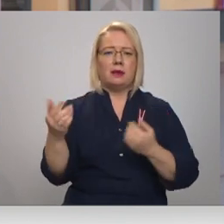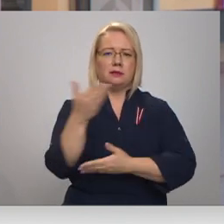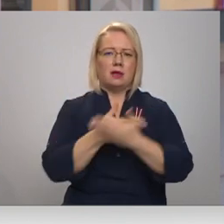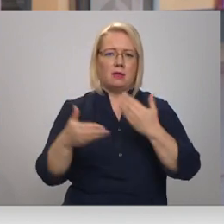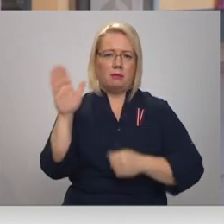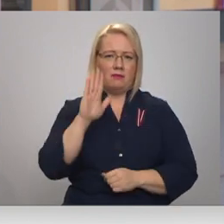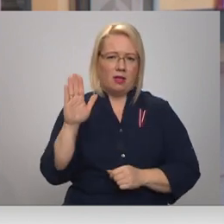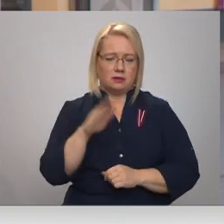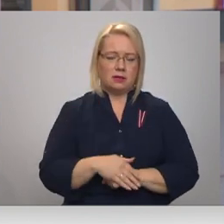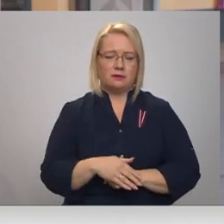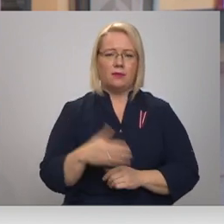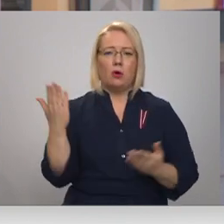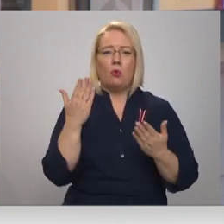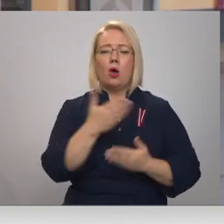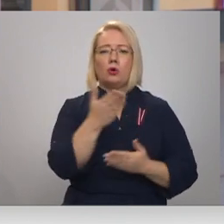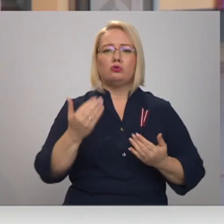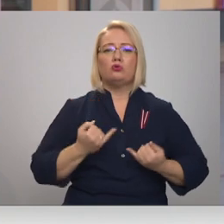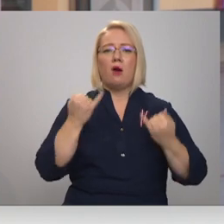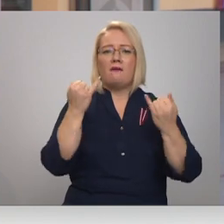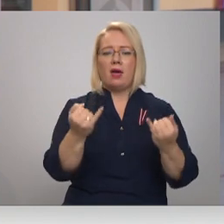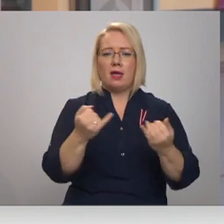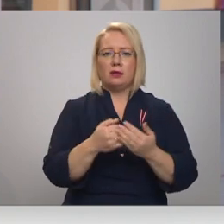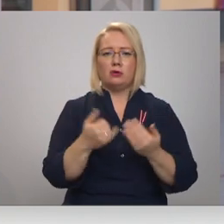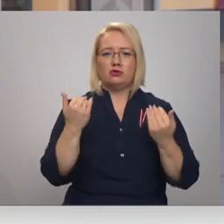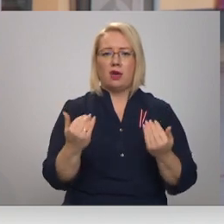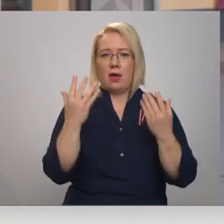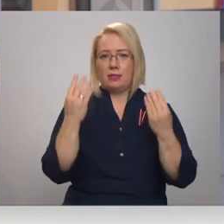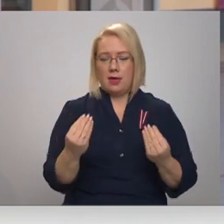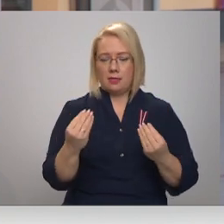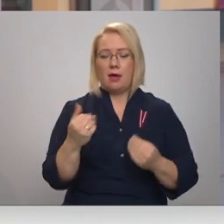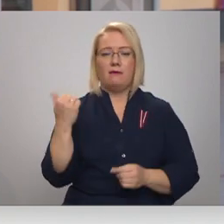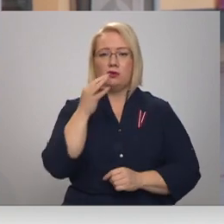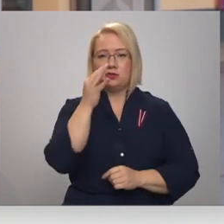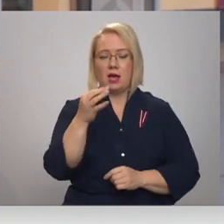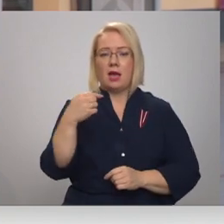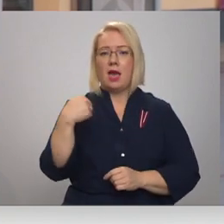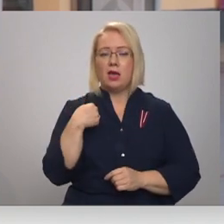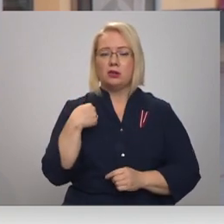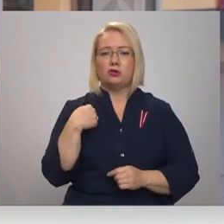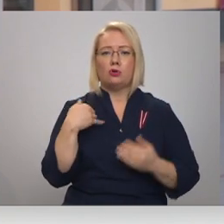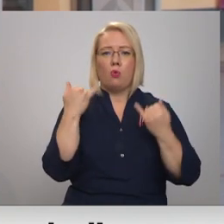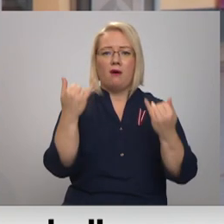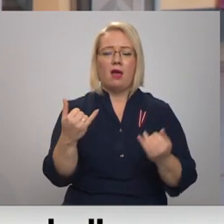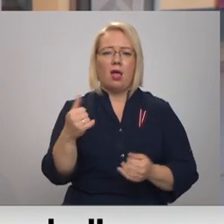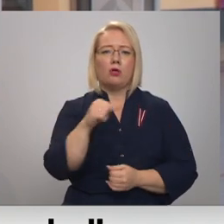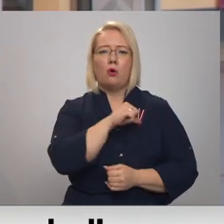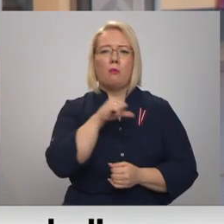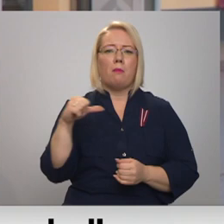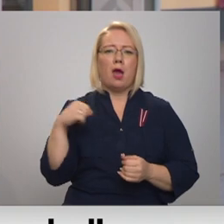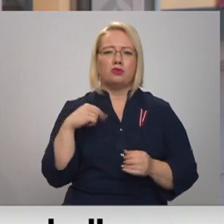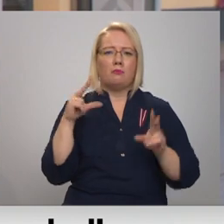Prezident, ko uz ko jūs varētu novēlēt visiem šajā dienā? Es novēlētu visiem šajā dienā vairāk pašpaļāvības. Tas ir tieši 18.